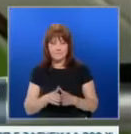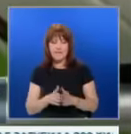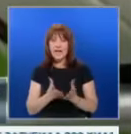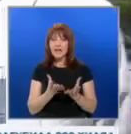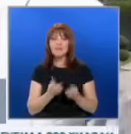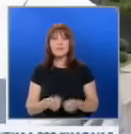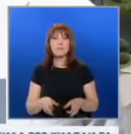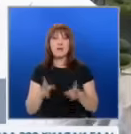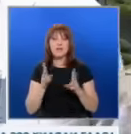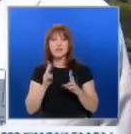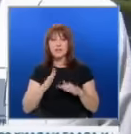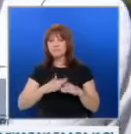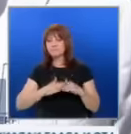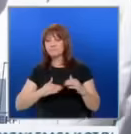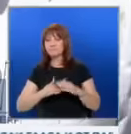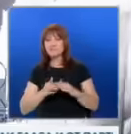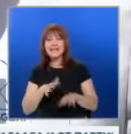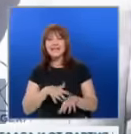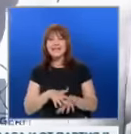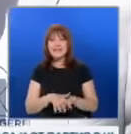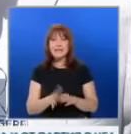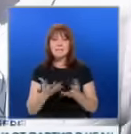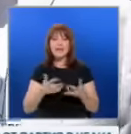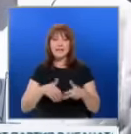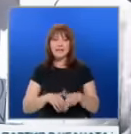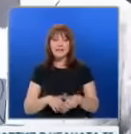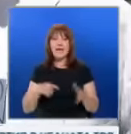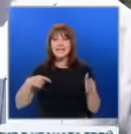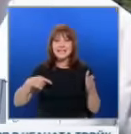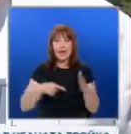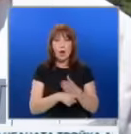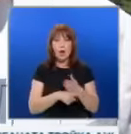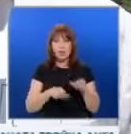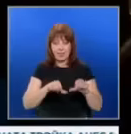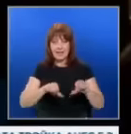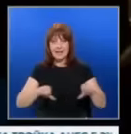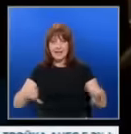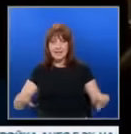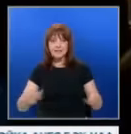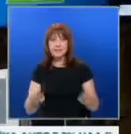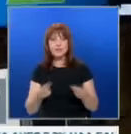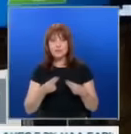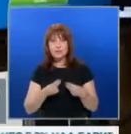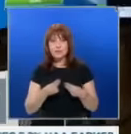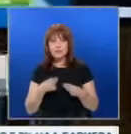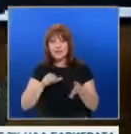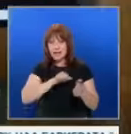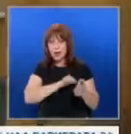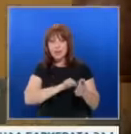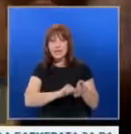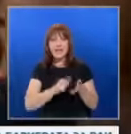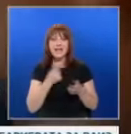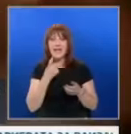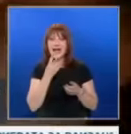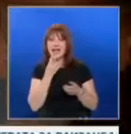Взехме решение да надградиме системата с технологията за гол линията, която ще допринесе и за по-добро чертане на засадите. За